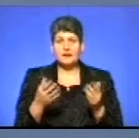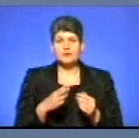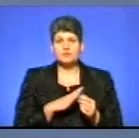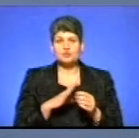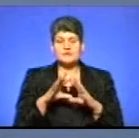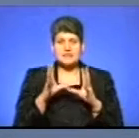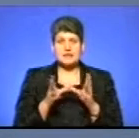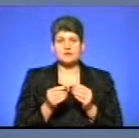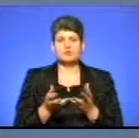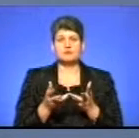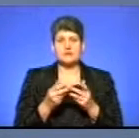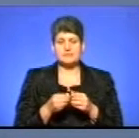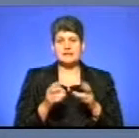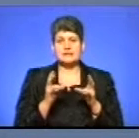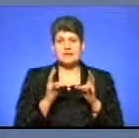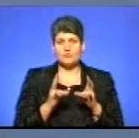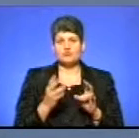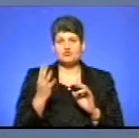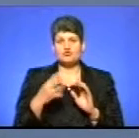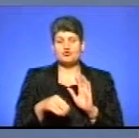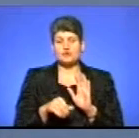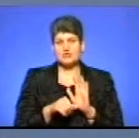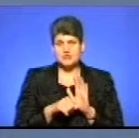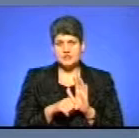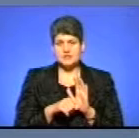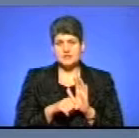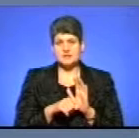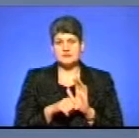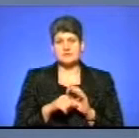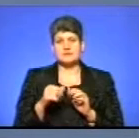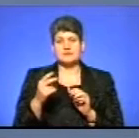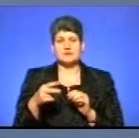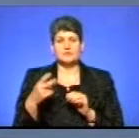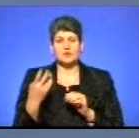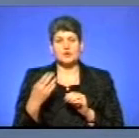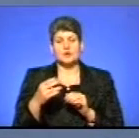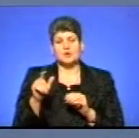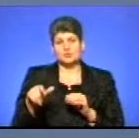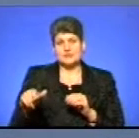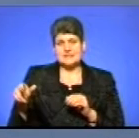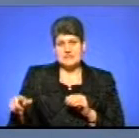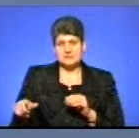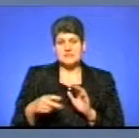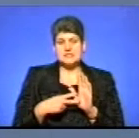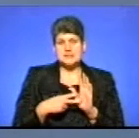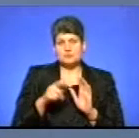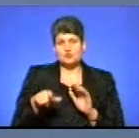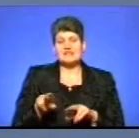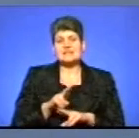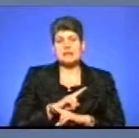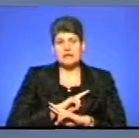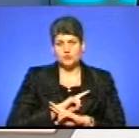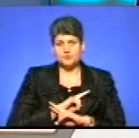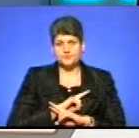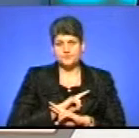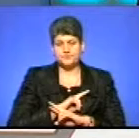загальною кількістю травмовано 14 осіб і 7 чоловік було загинуло.